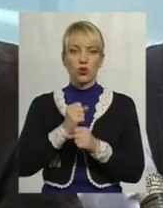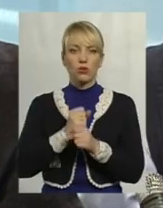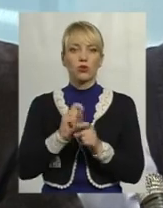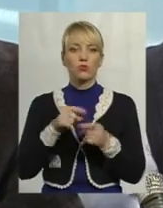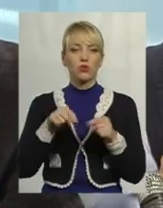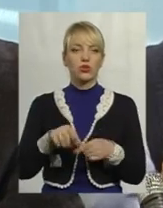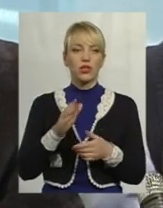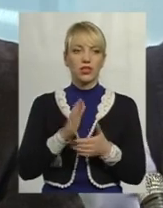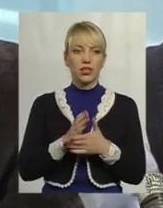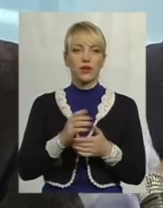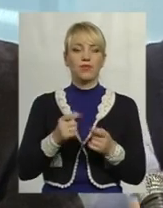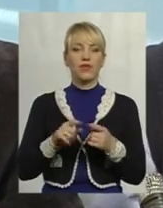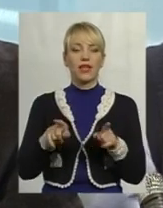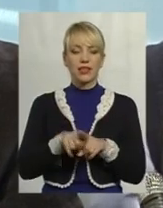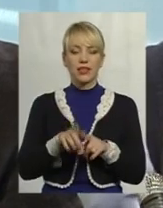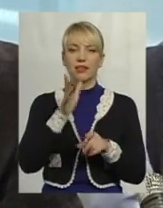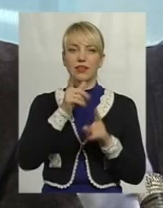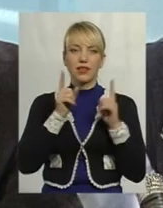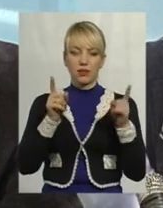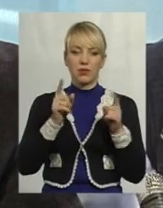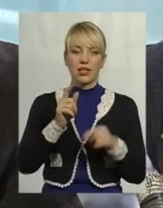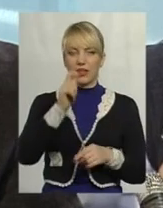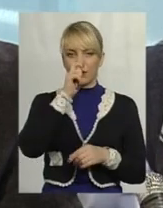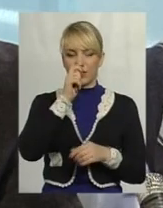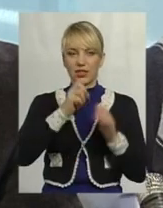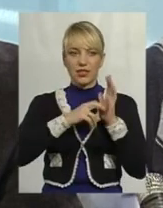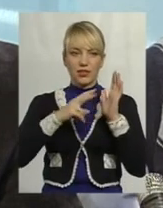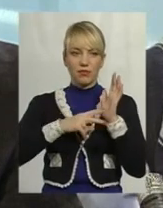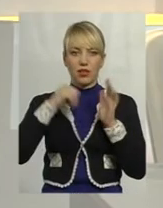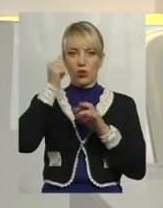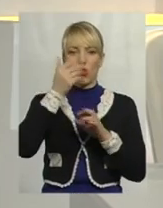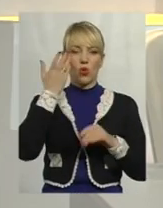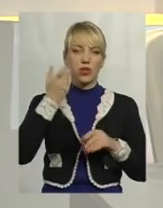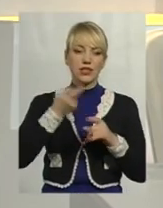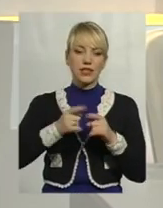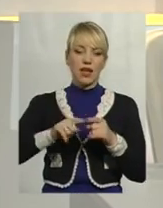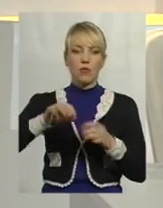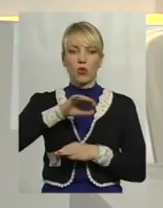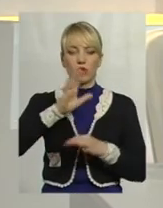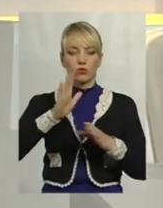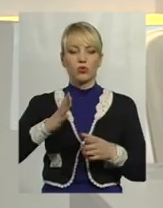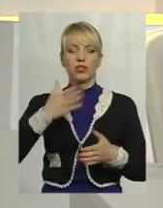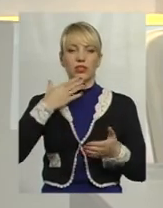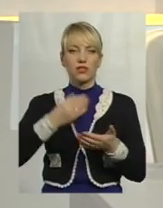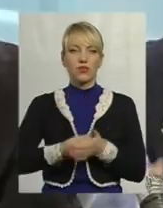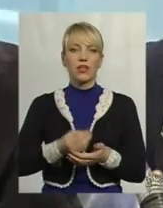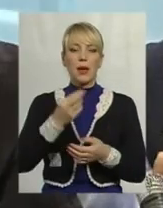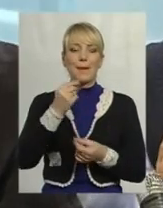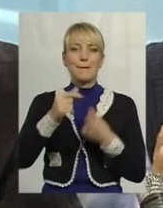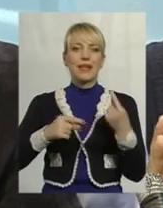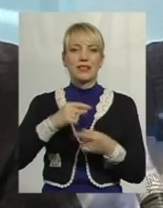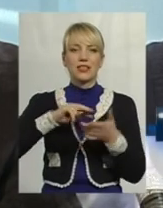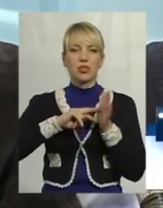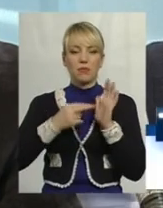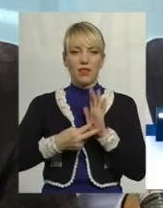дедлайн, такий термін, це квітень 2017 року, коли цей проєкт матиме вже чіткий бізнес-план, план дій,